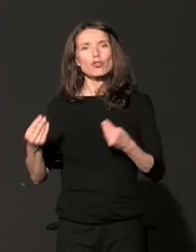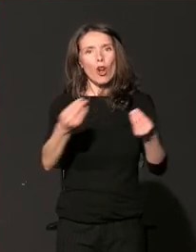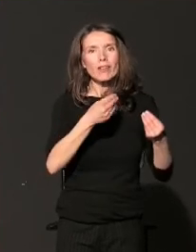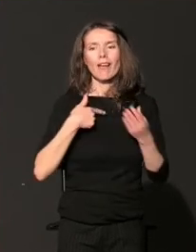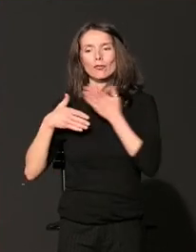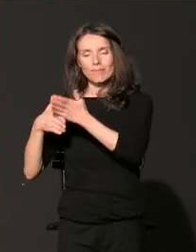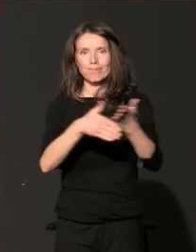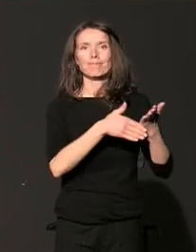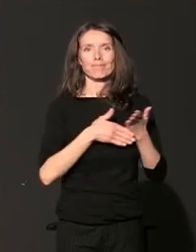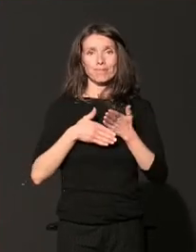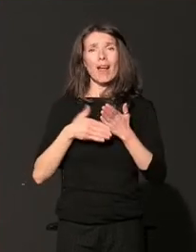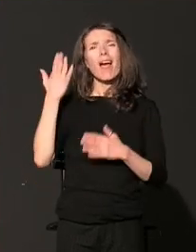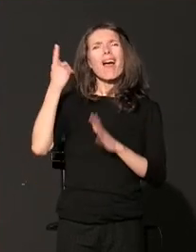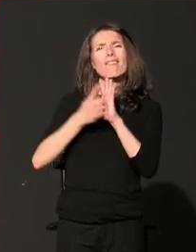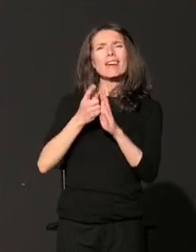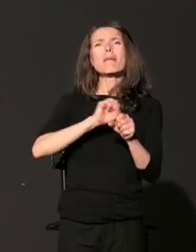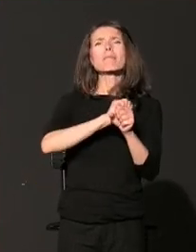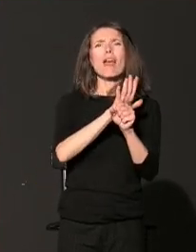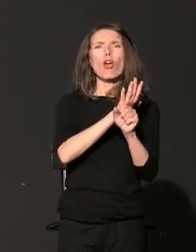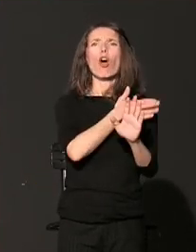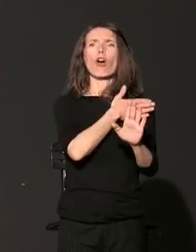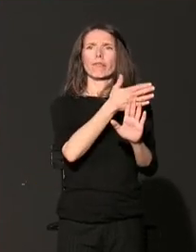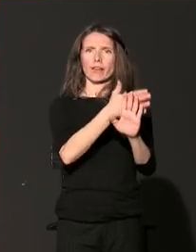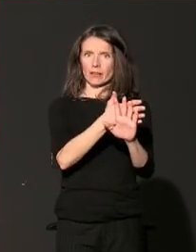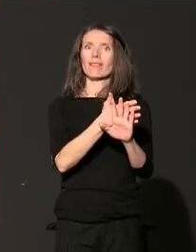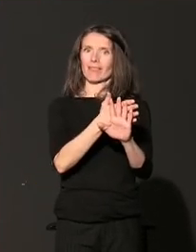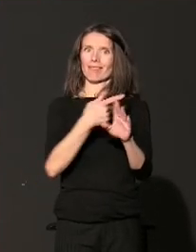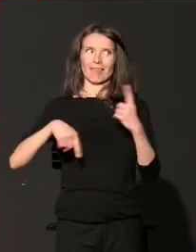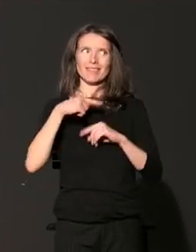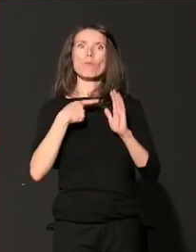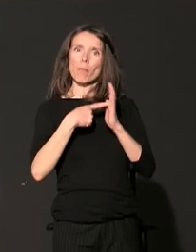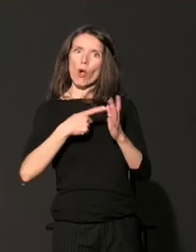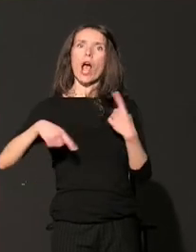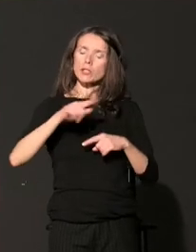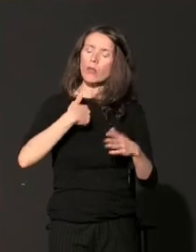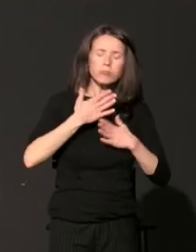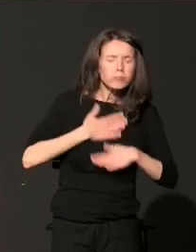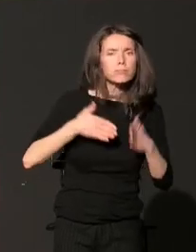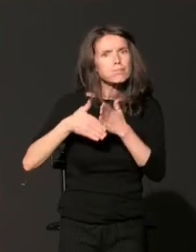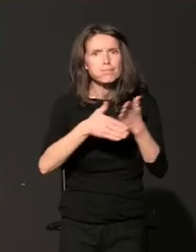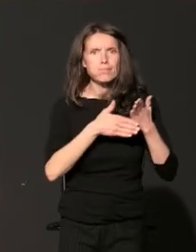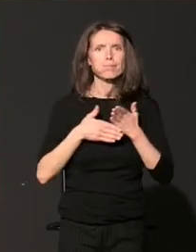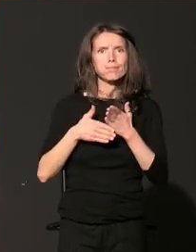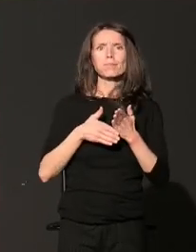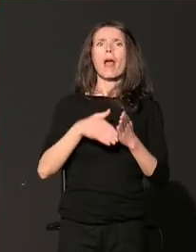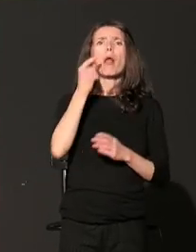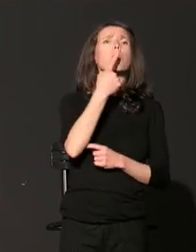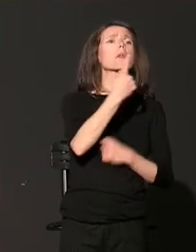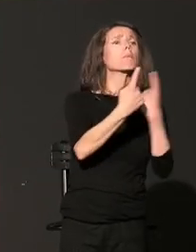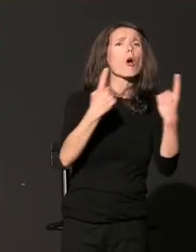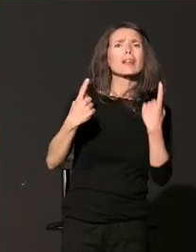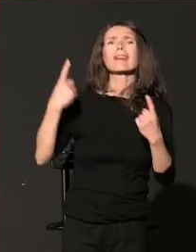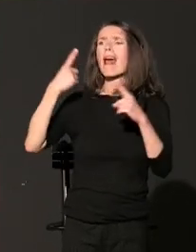Thank dokom pandemije COVID-19. Takvim odnosom pojedinaca kao i šire zajednice